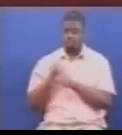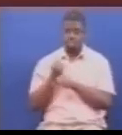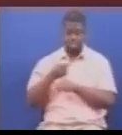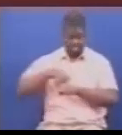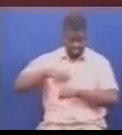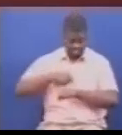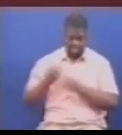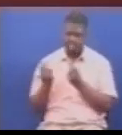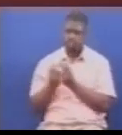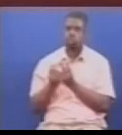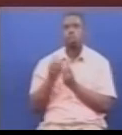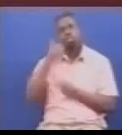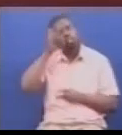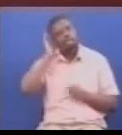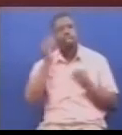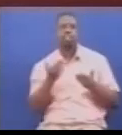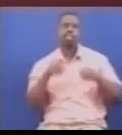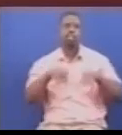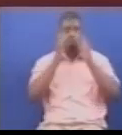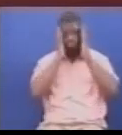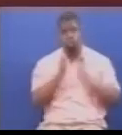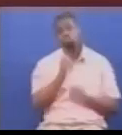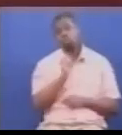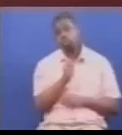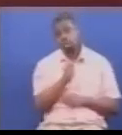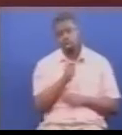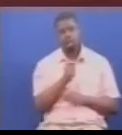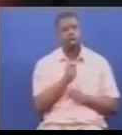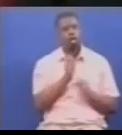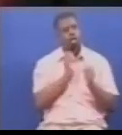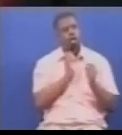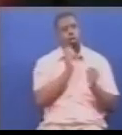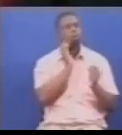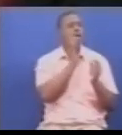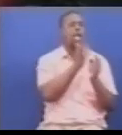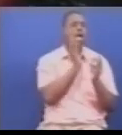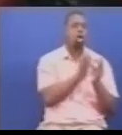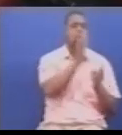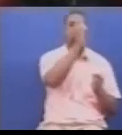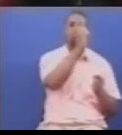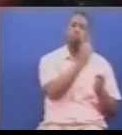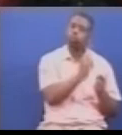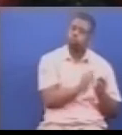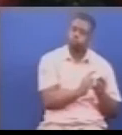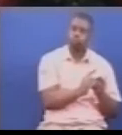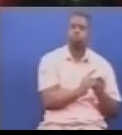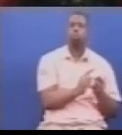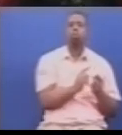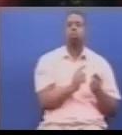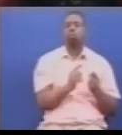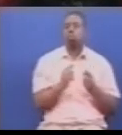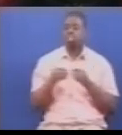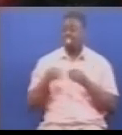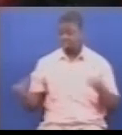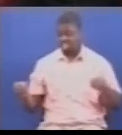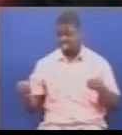sasa mwishmiwa speaker. Ili kupunguza ucheleweshwaji ni kuongeza idadi ya mashine za kupima vina saba.